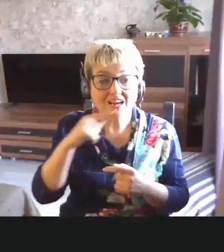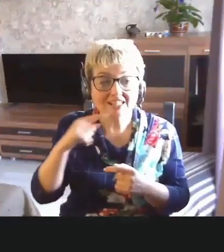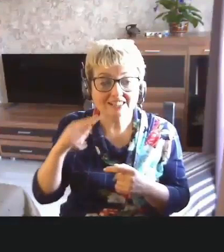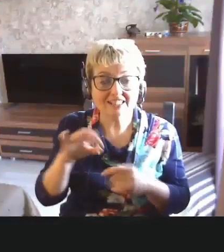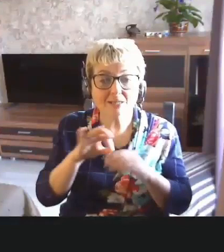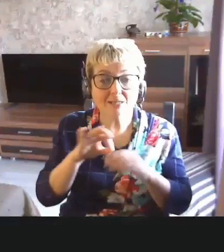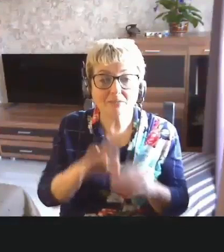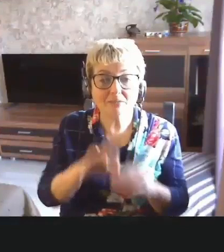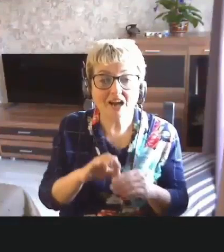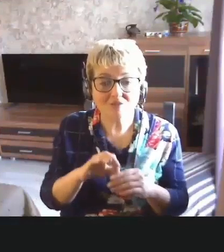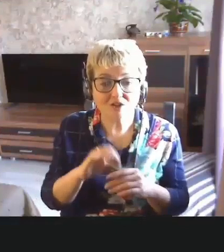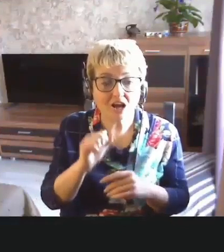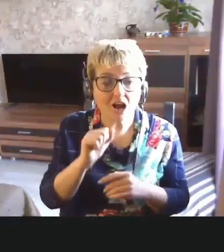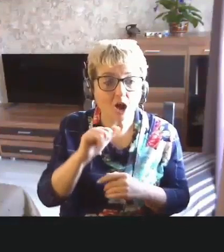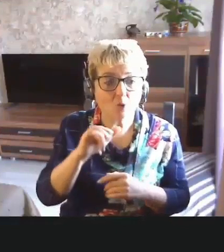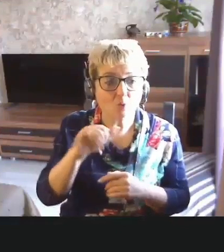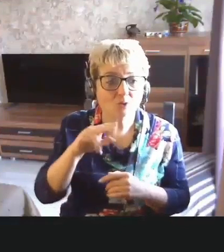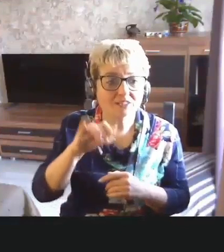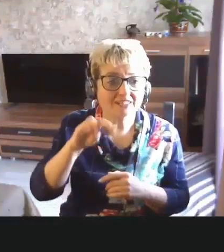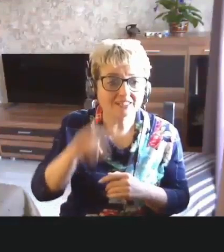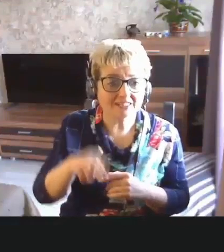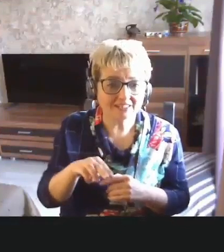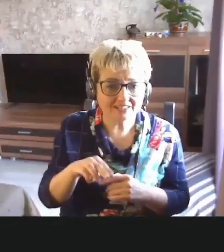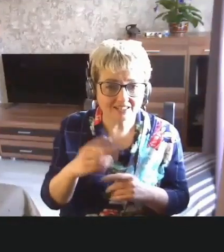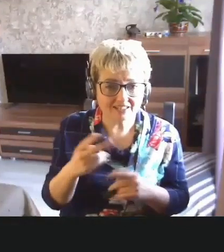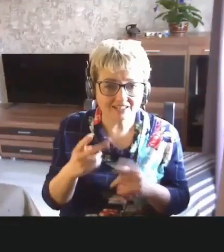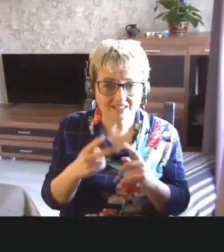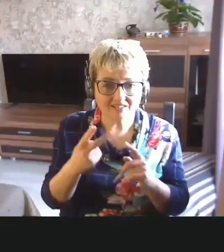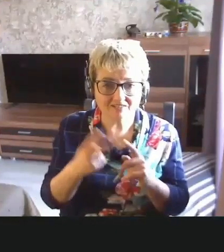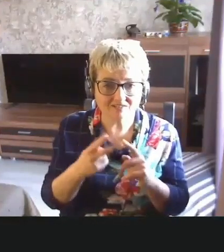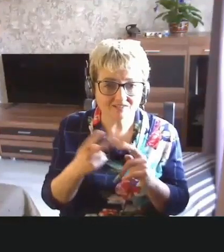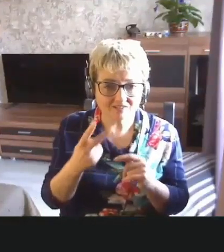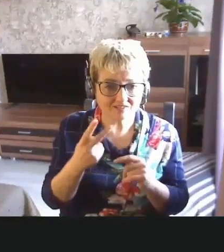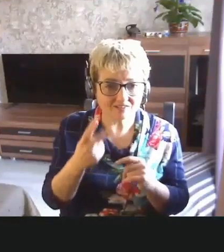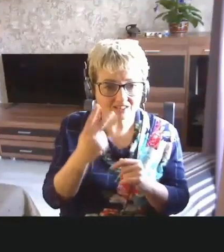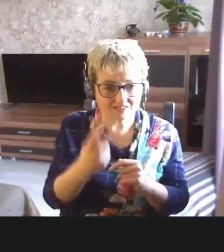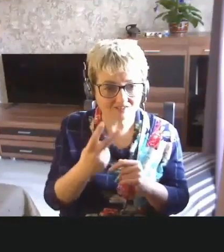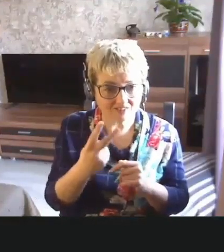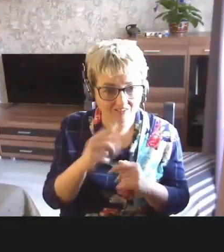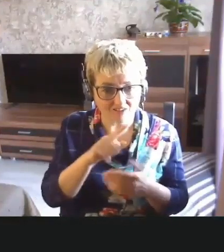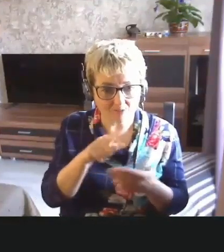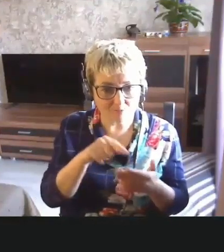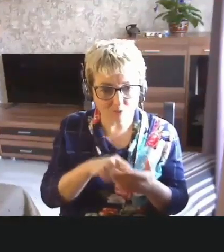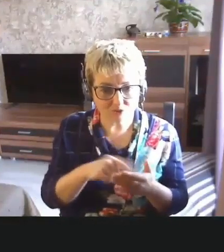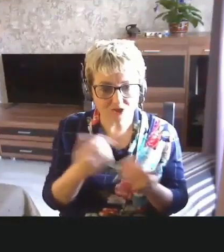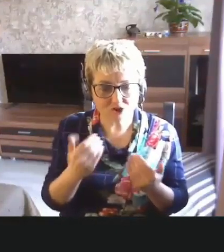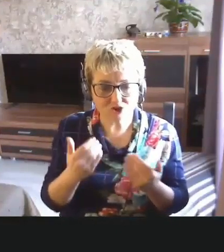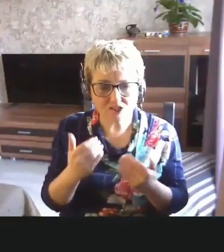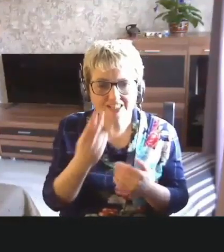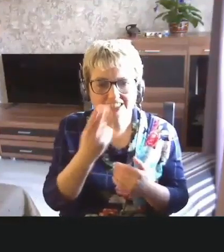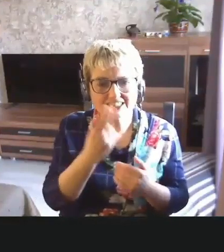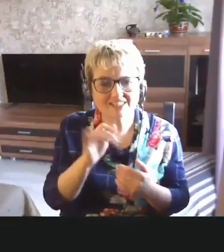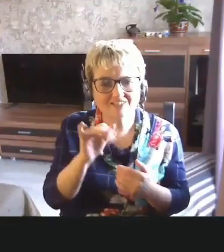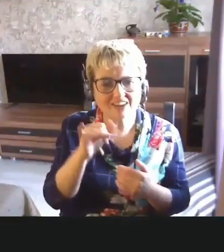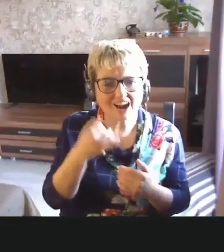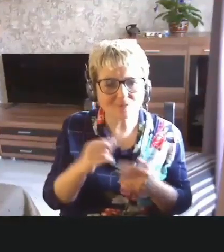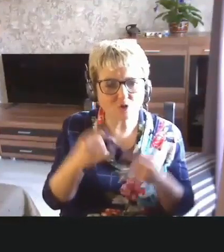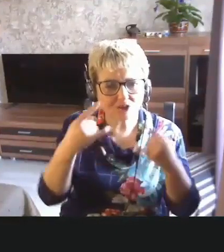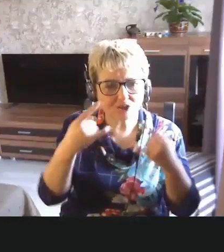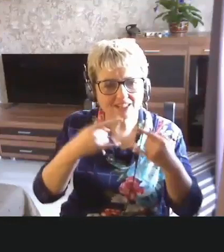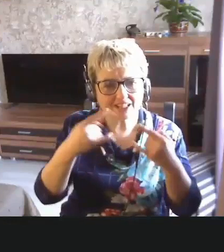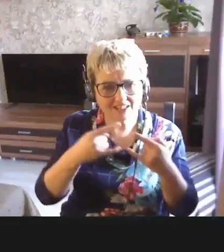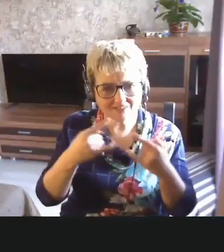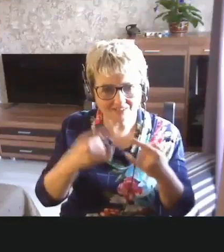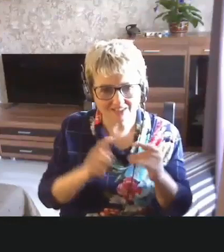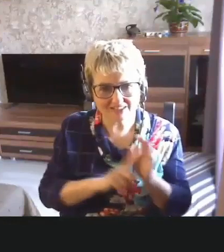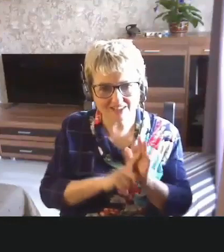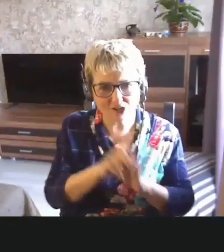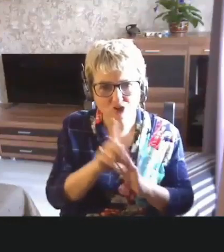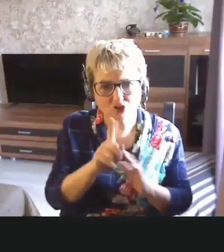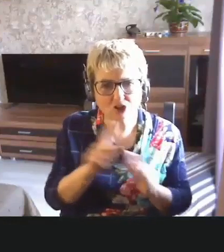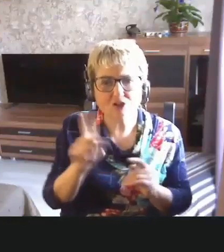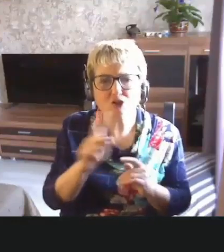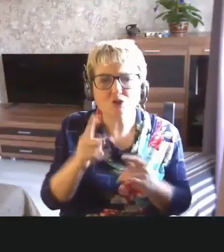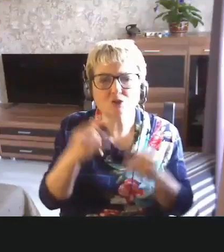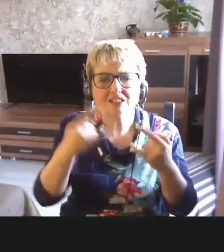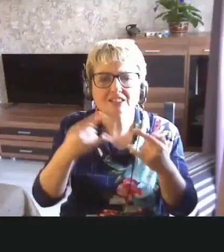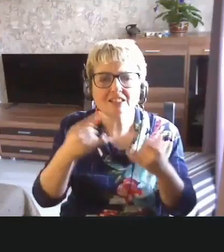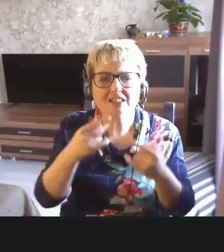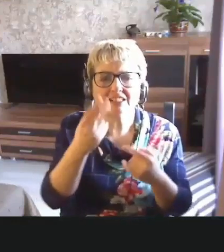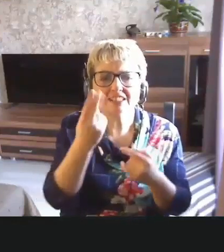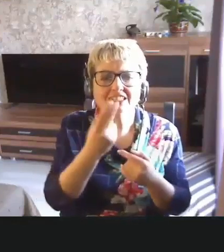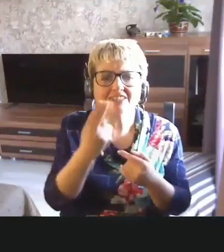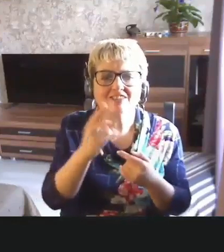проводит аудит, два вопроса, давайте сначала по поводу цифрового телевидения. Что цифрового